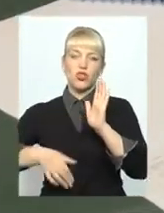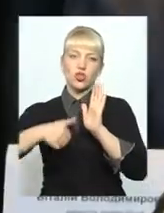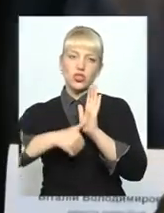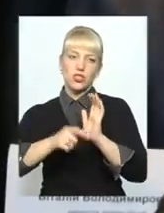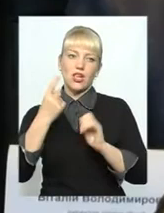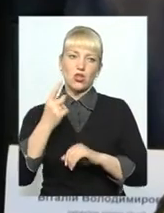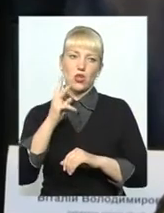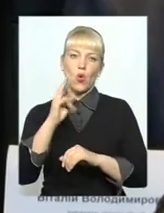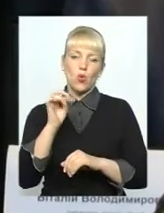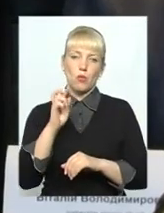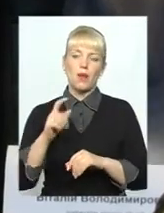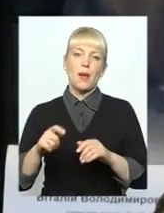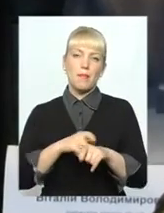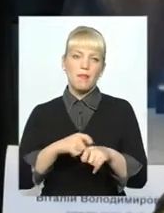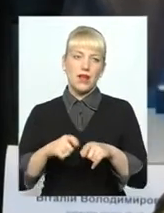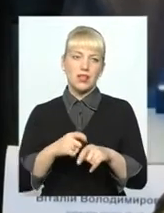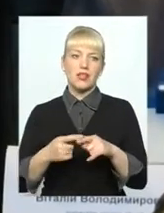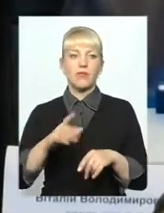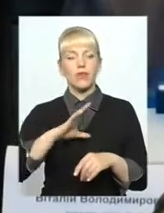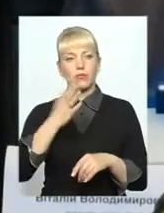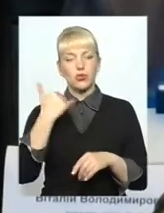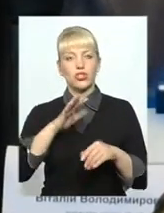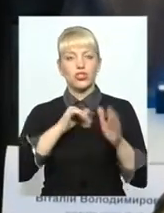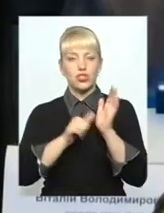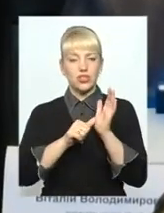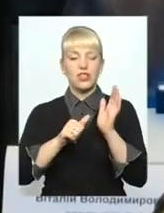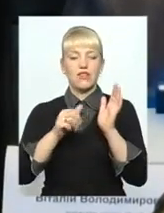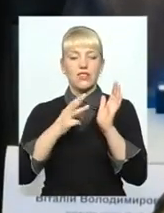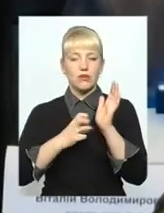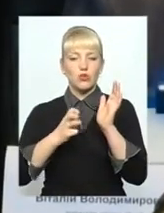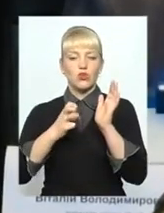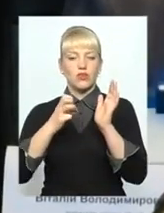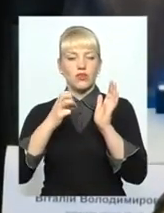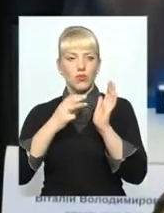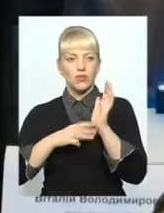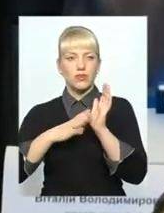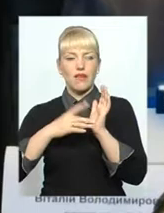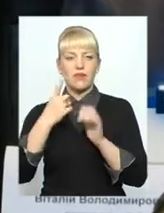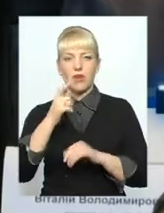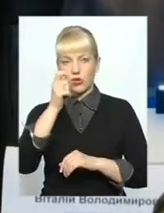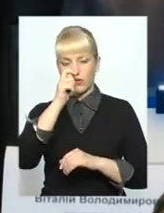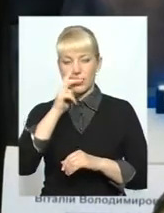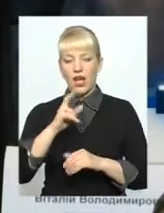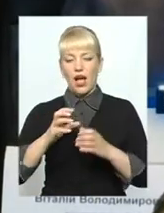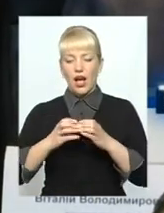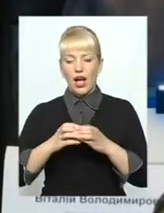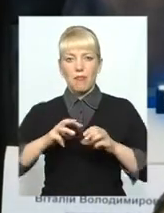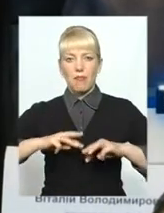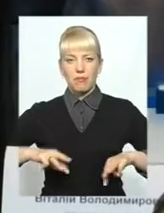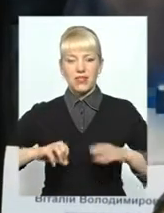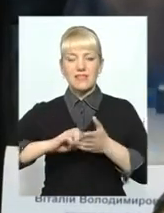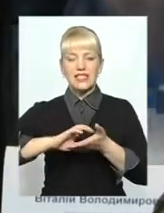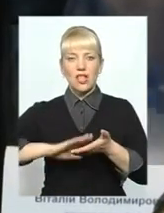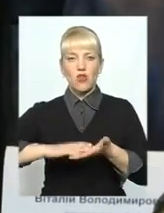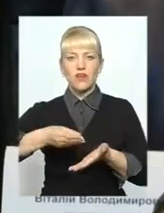метр. Була гранічна ціна для населення – 6,879. Зараз, з 1 квітня, Кабмін встановив ціну, але